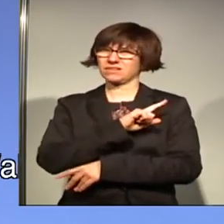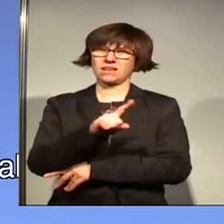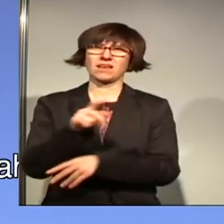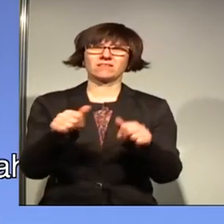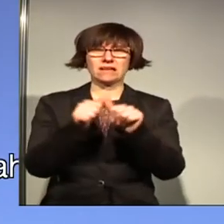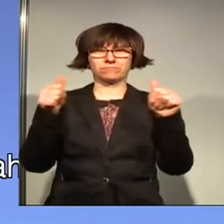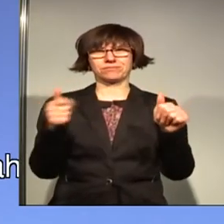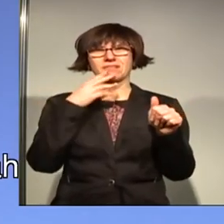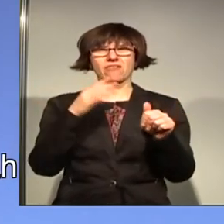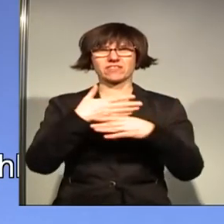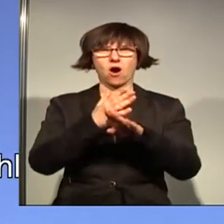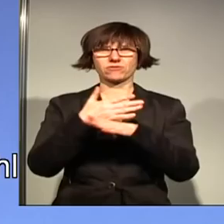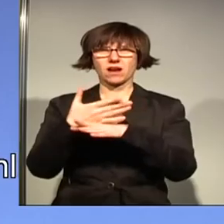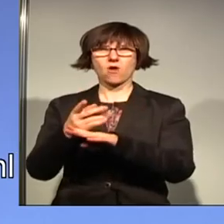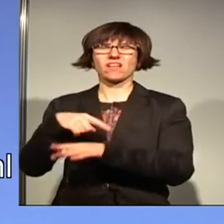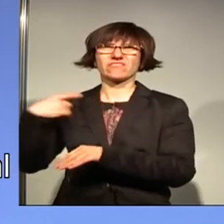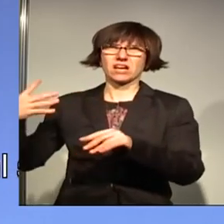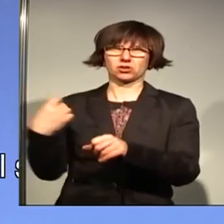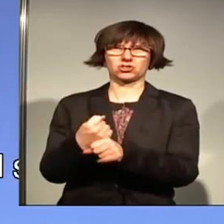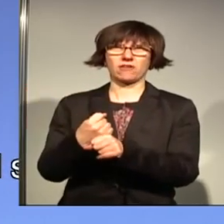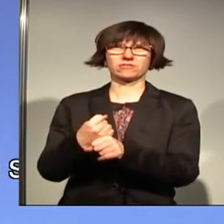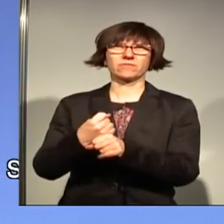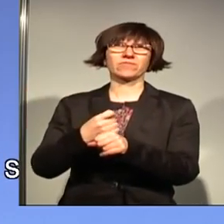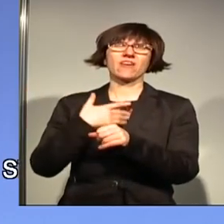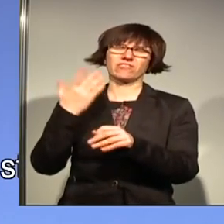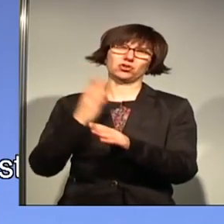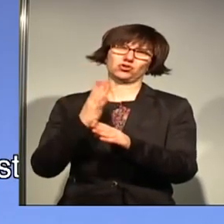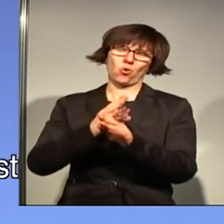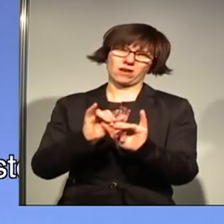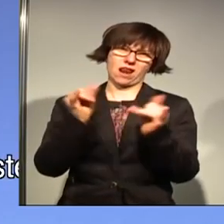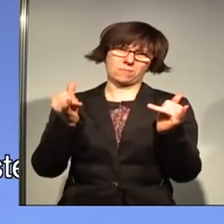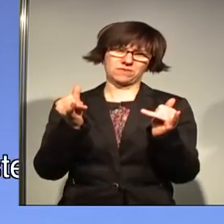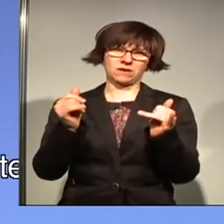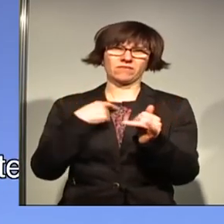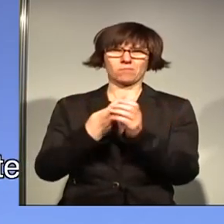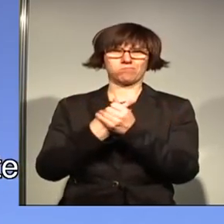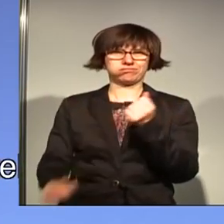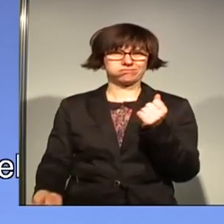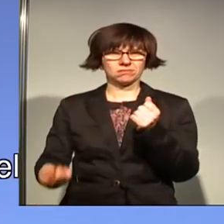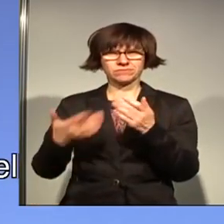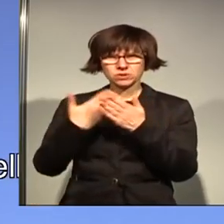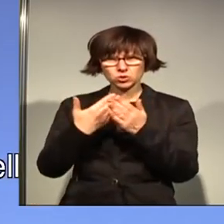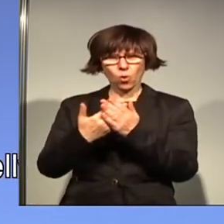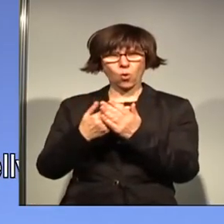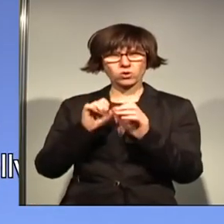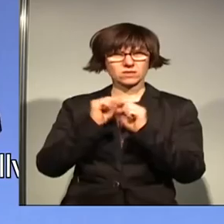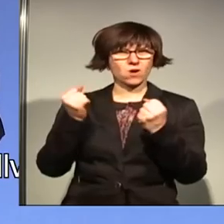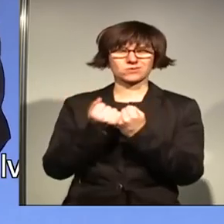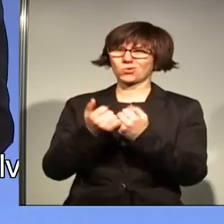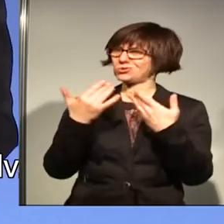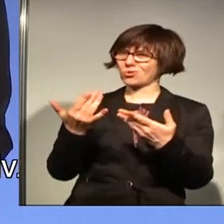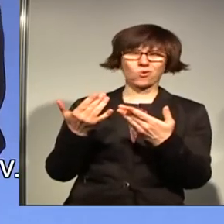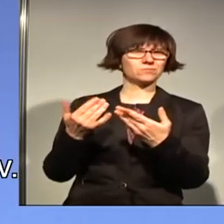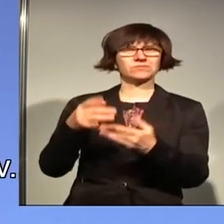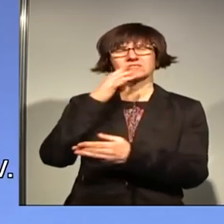darf nicht geteilt werden, was wir geschaffen haben. Und wir haben es erlebt, den Kürzeren zu ziehen nach einer solchen Ehe. Dieses Mal werden